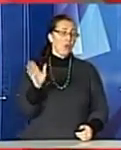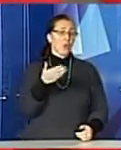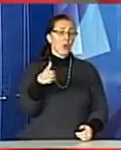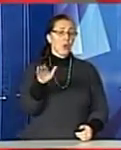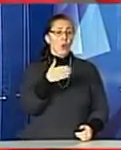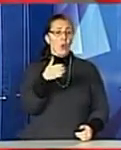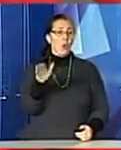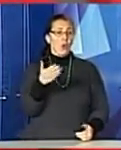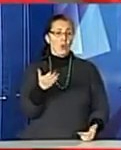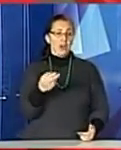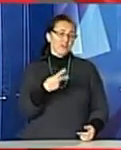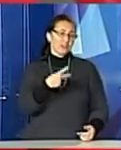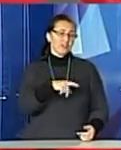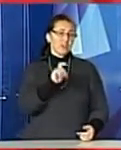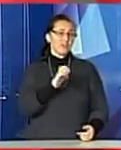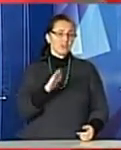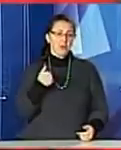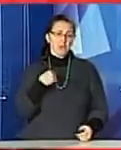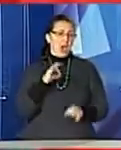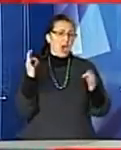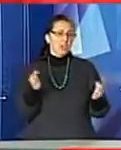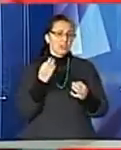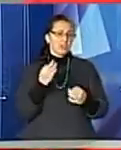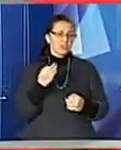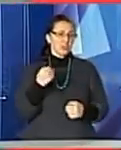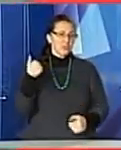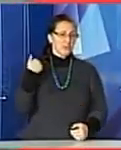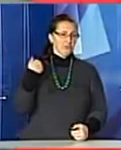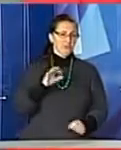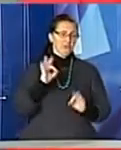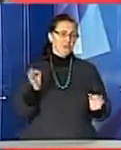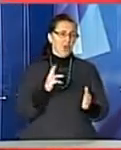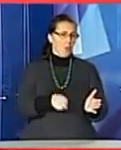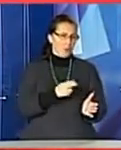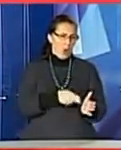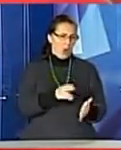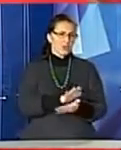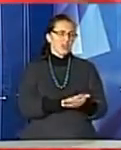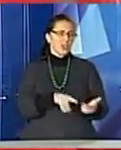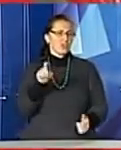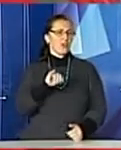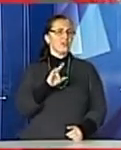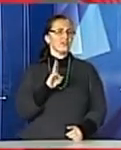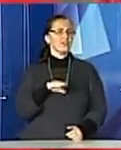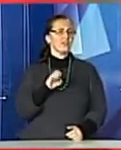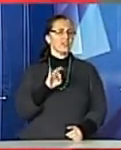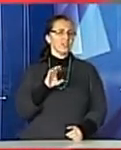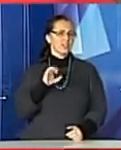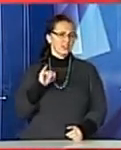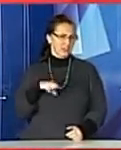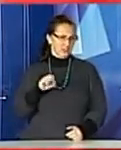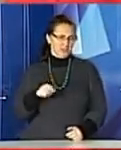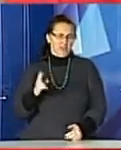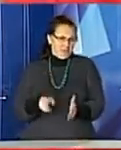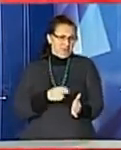20. На ніхто не спинив, ніхто не перевірив. Поїзди приїжджають повним ходом. В інтерсіті, воно приїхав на перший перейон. Всі